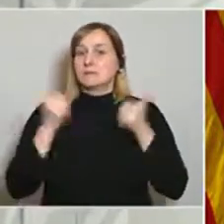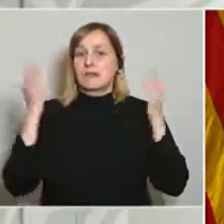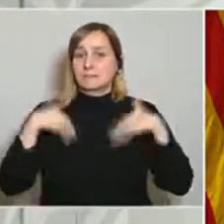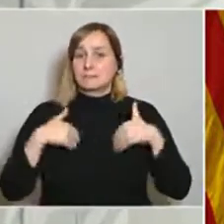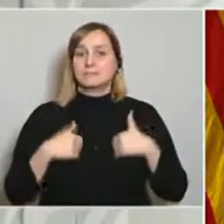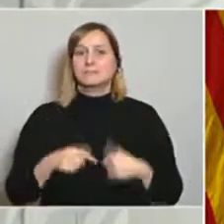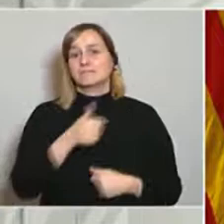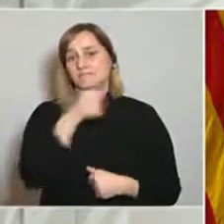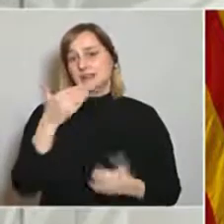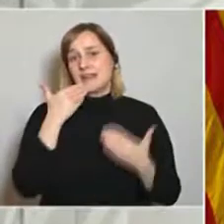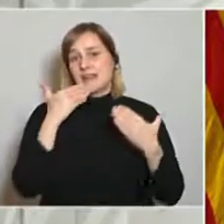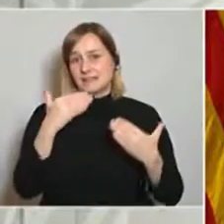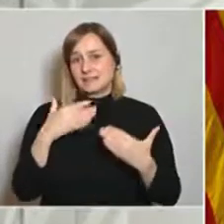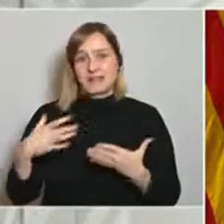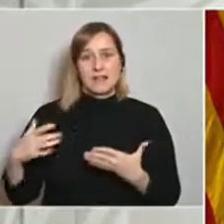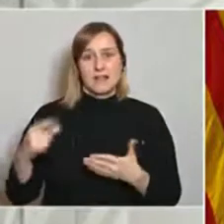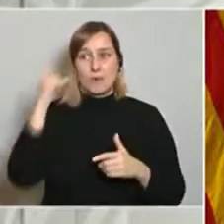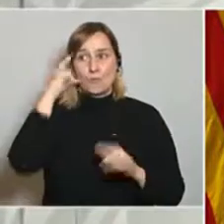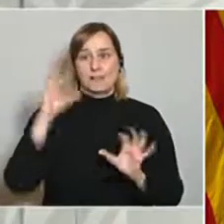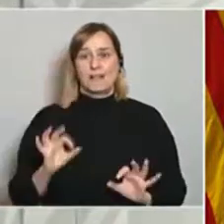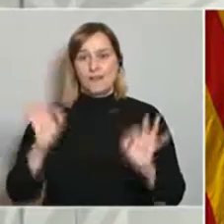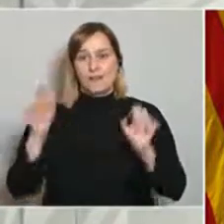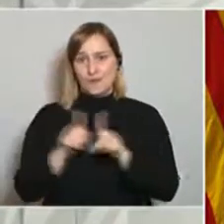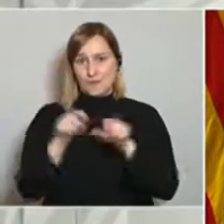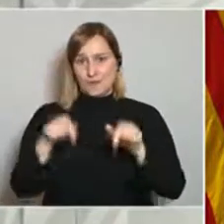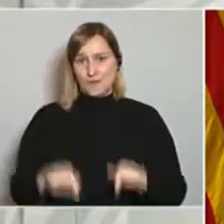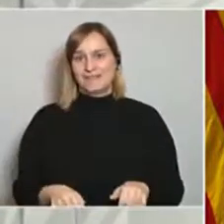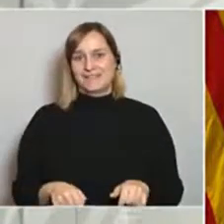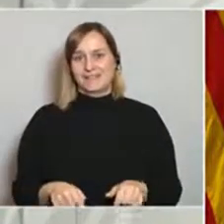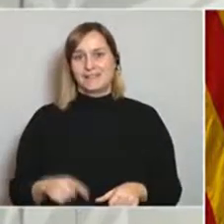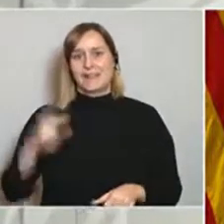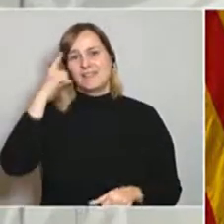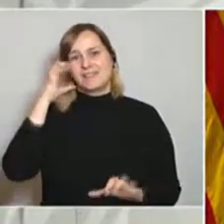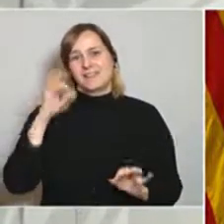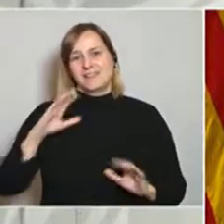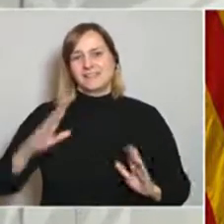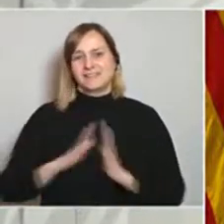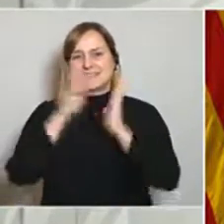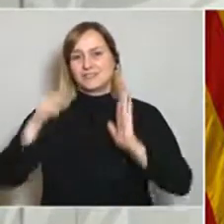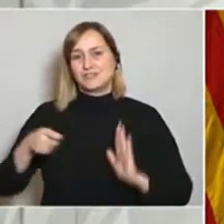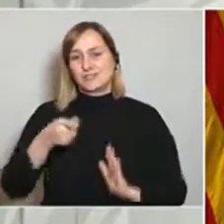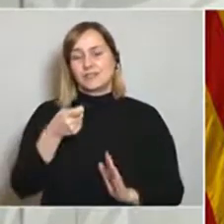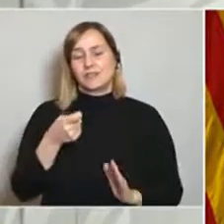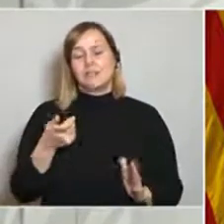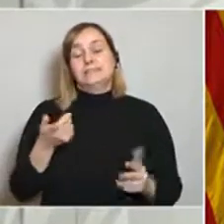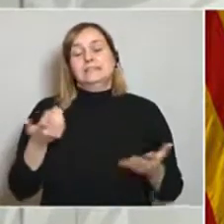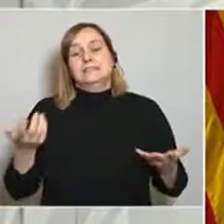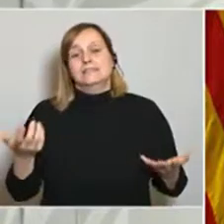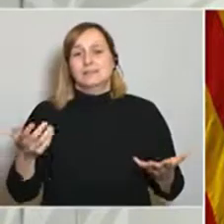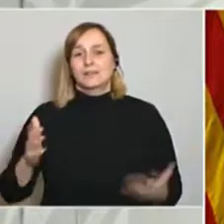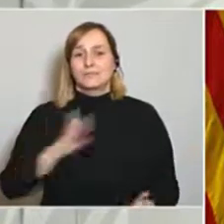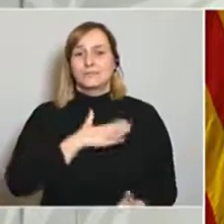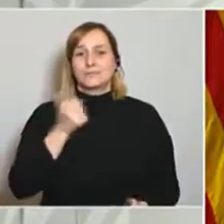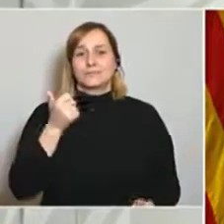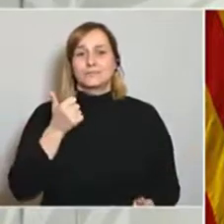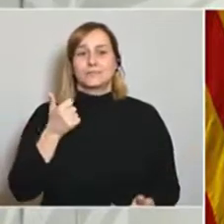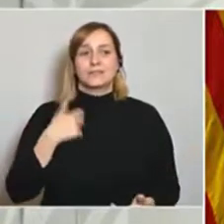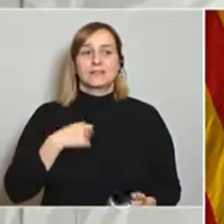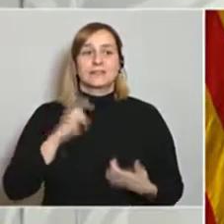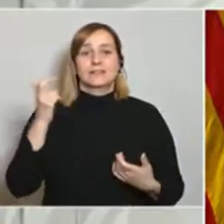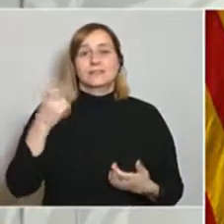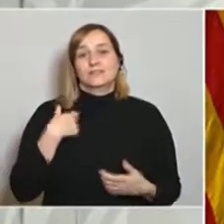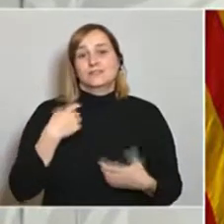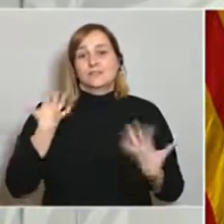agraïment enorme en un dia com avui, un dia d'una diada de Sant Jordi, que malgrat pot ser molt més trista que altres anys,